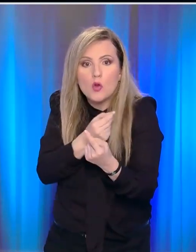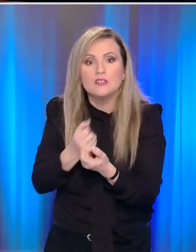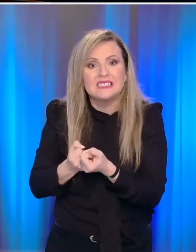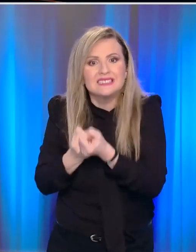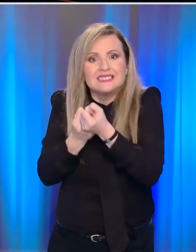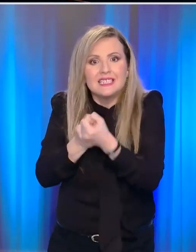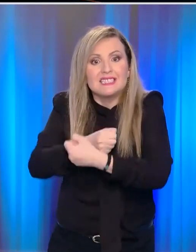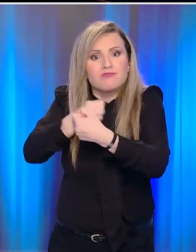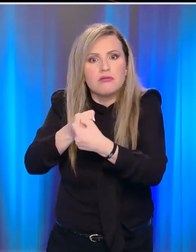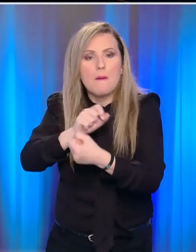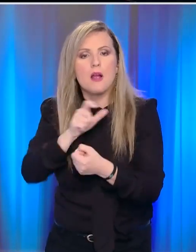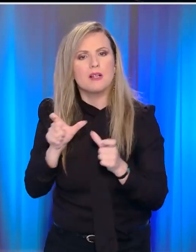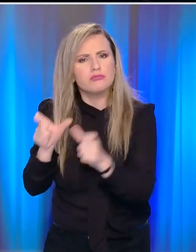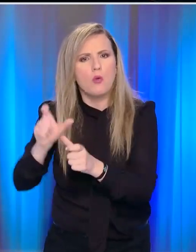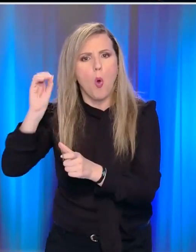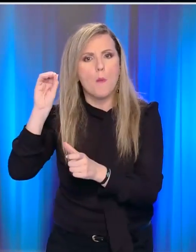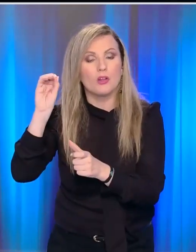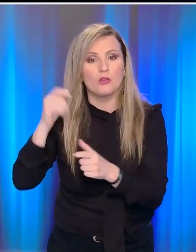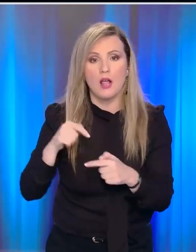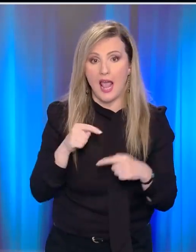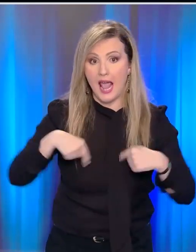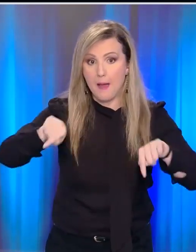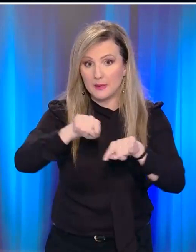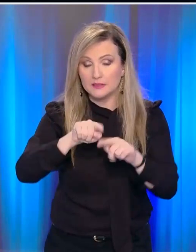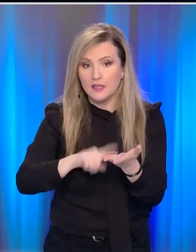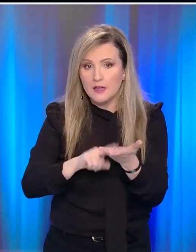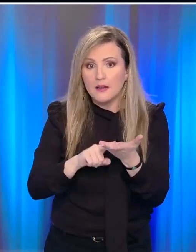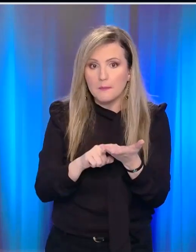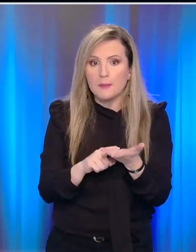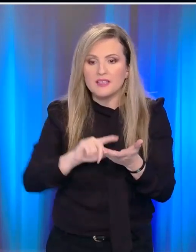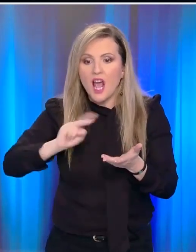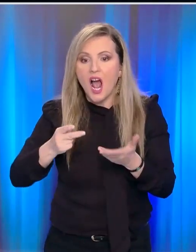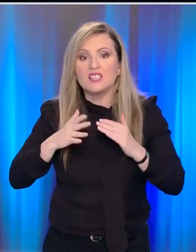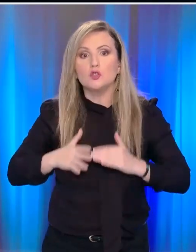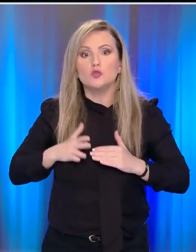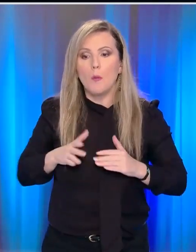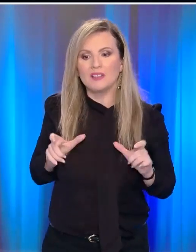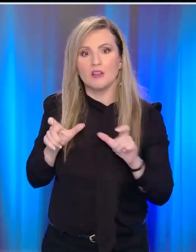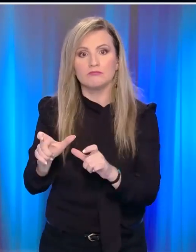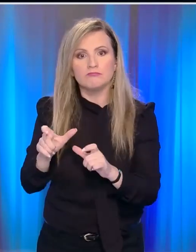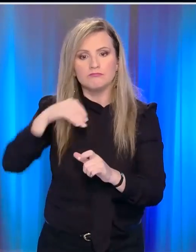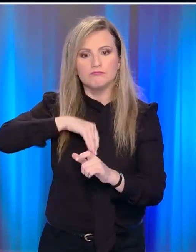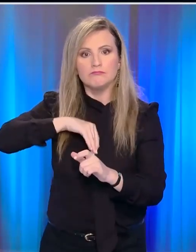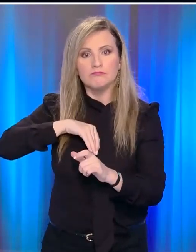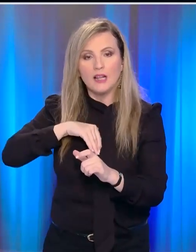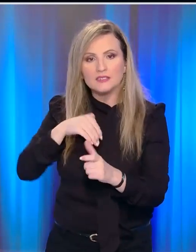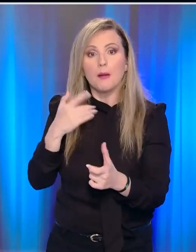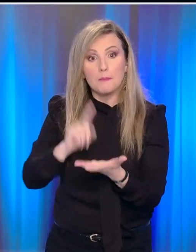Η μόνη άμυνα που έχουμε είναι να έχουμε υψηλή συγκέντρωση αντισωμάτων και κυττάρων